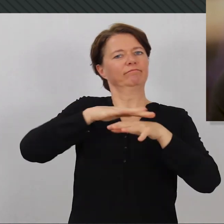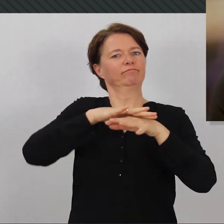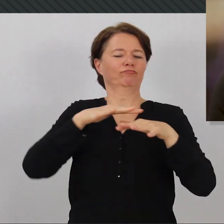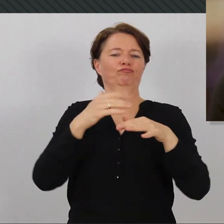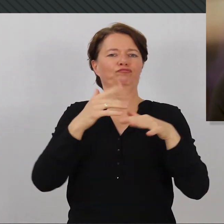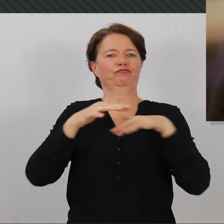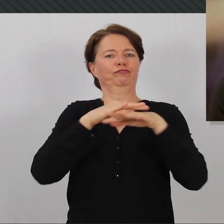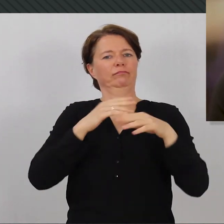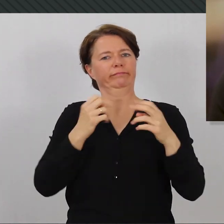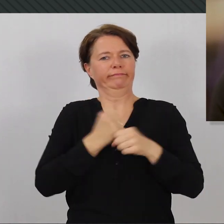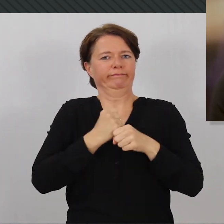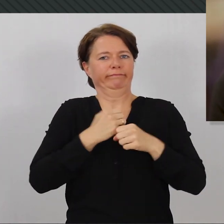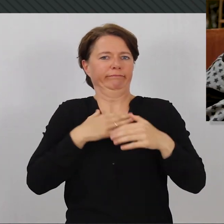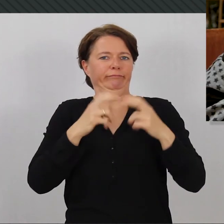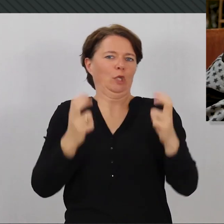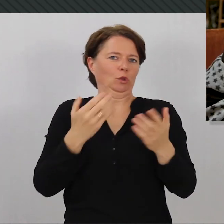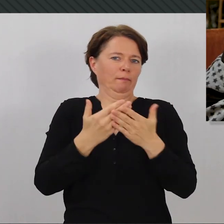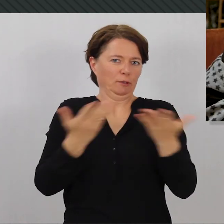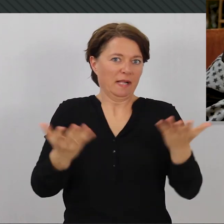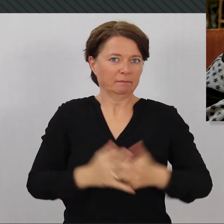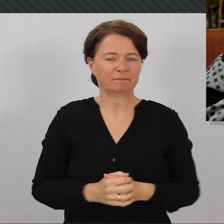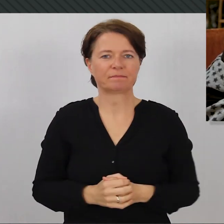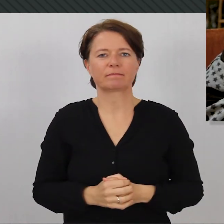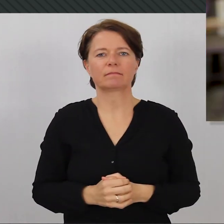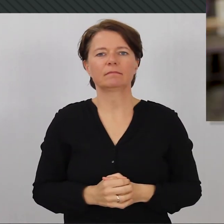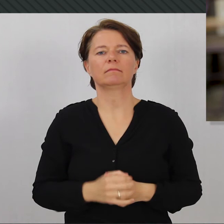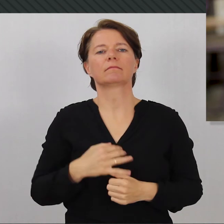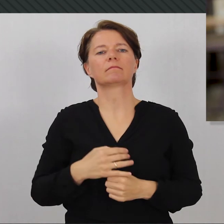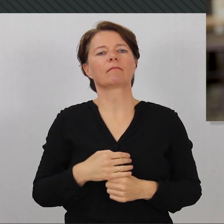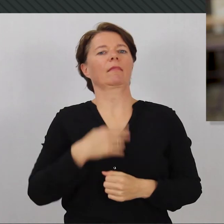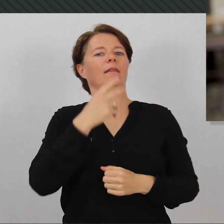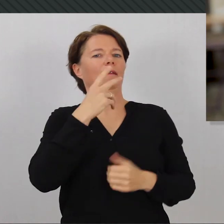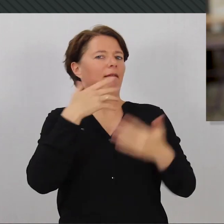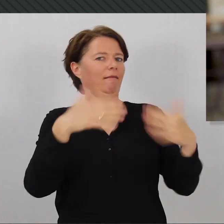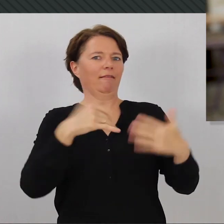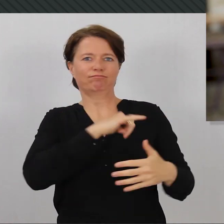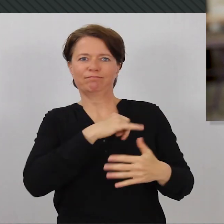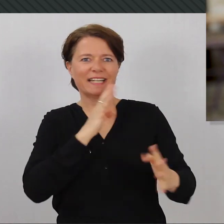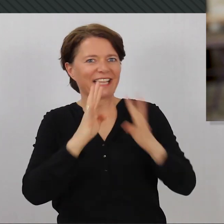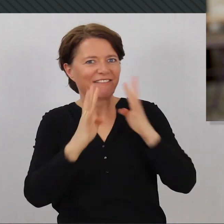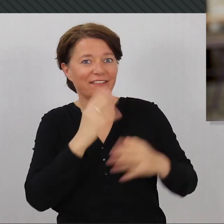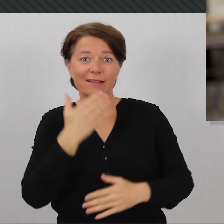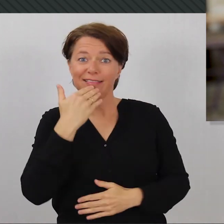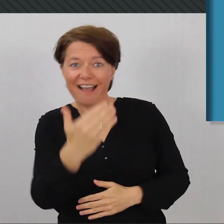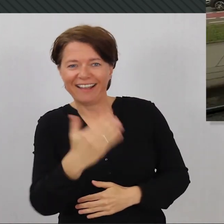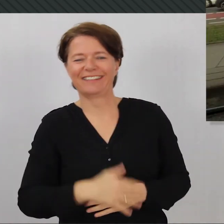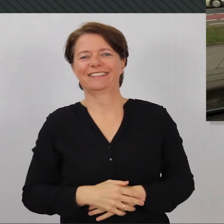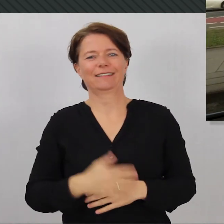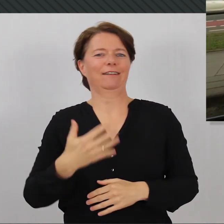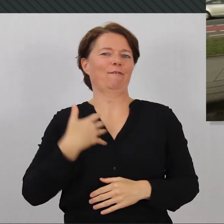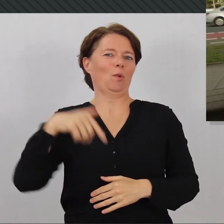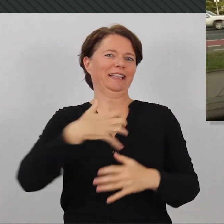Sonst wären sie nicht Langzeiterwerbslos. Das war ein super spannendes Interview, Sina. Danke, Rausch. Schön, dass wir uns hier in Dresden treffen konnten. Ja.